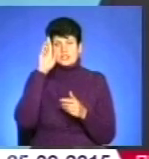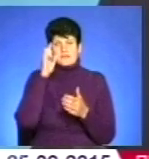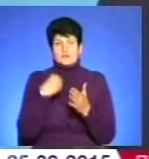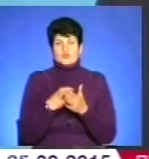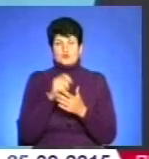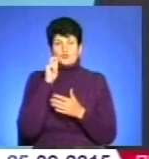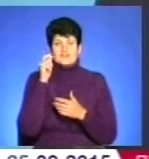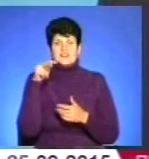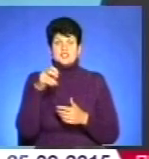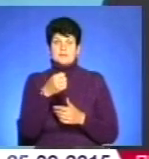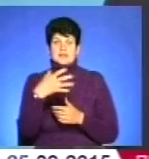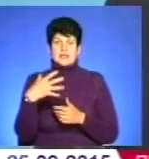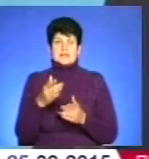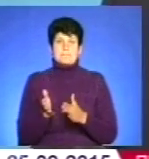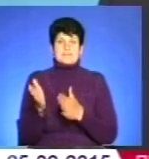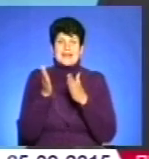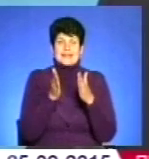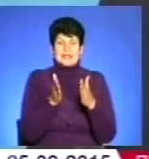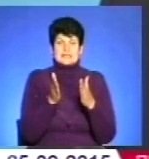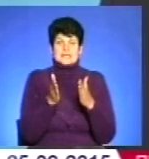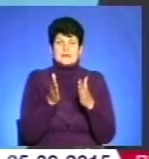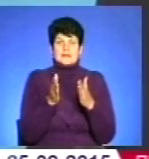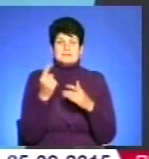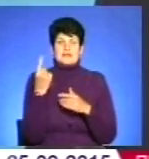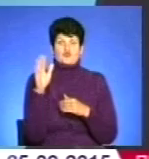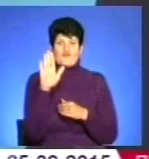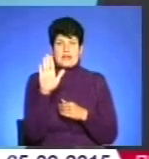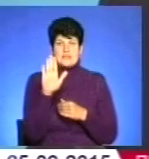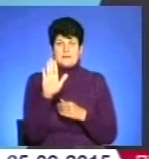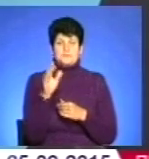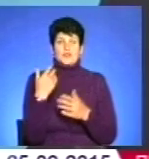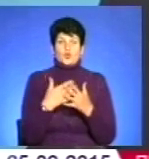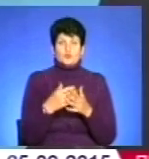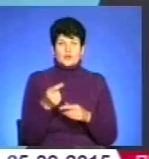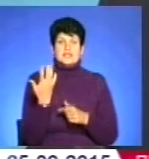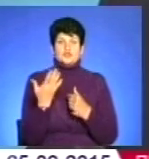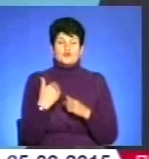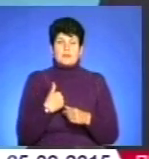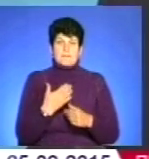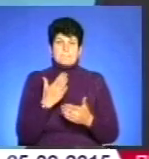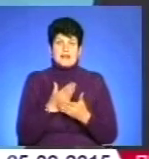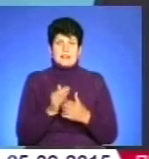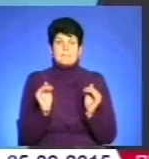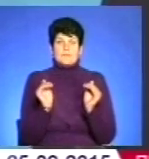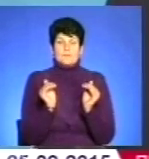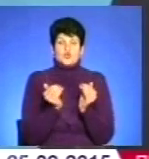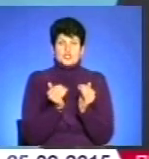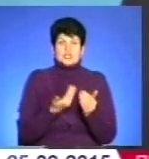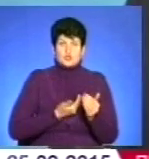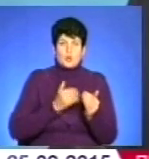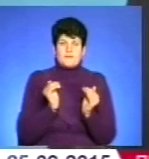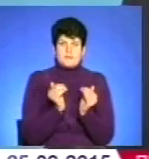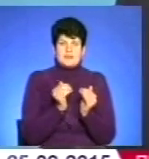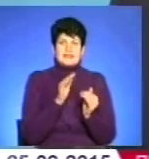рік і перенесено це підвищення з 1 вересня. Тобто, якщо ми мали прожиткові мінімуми для